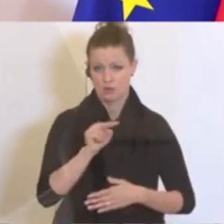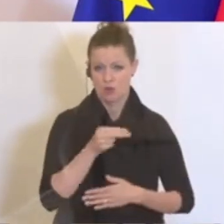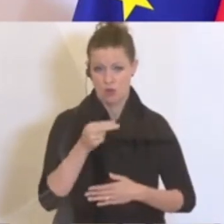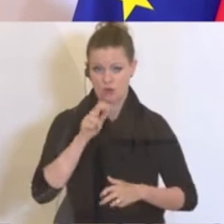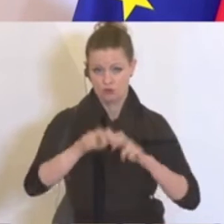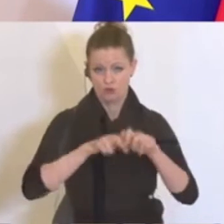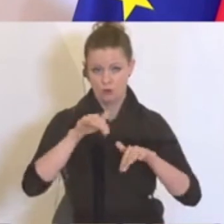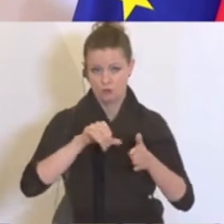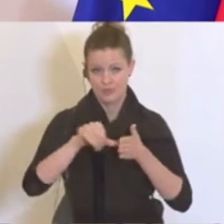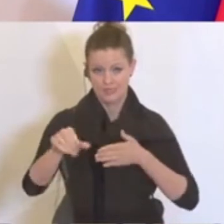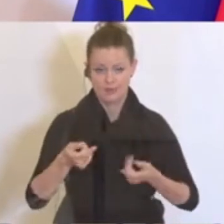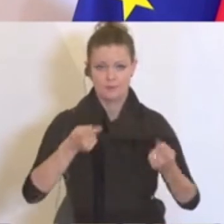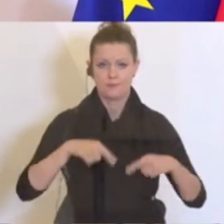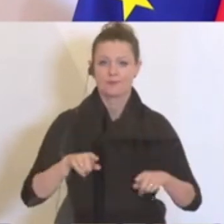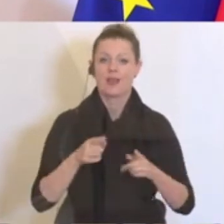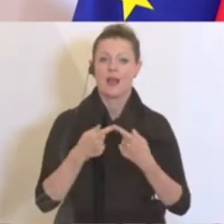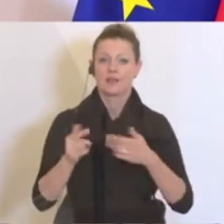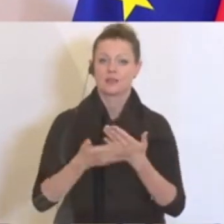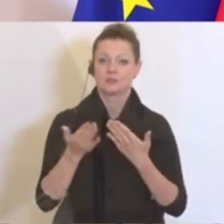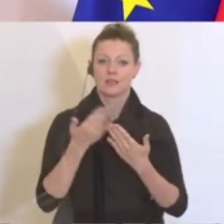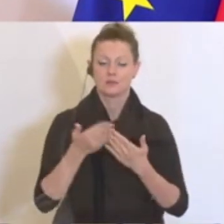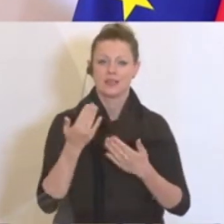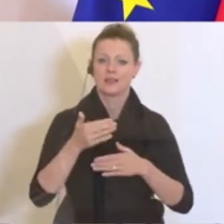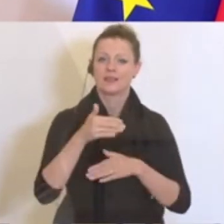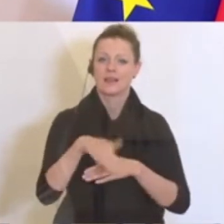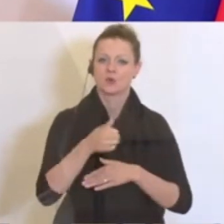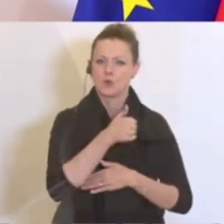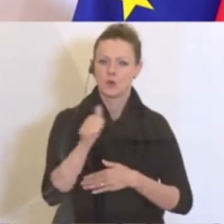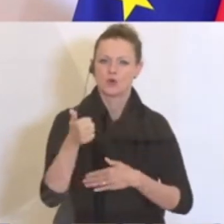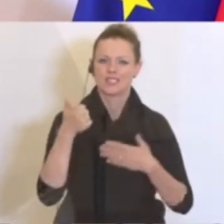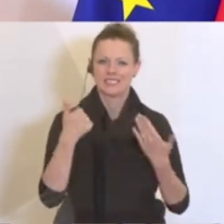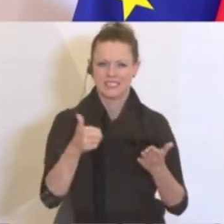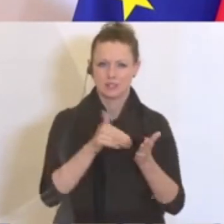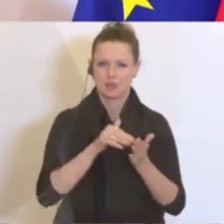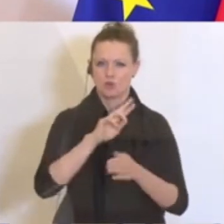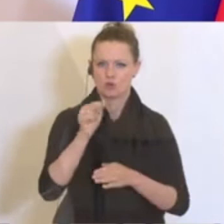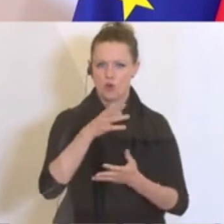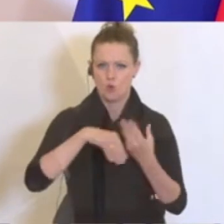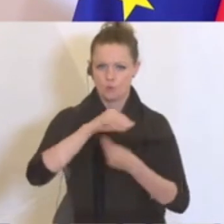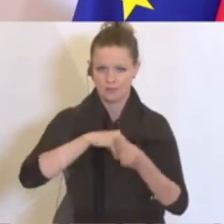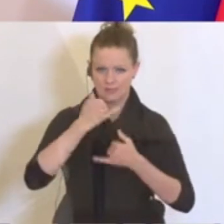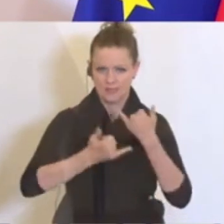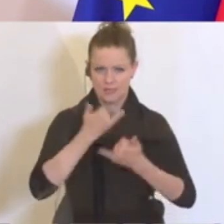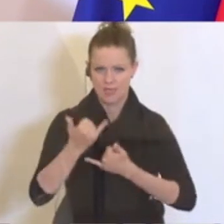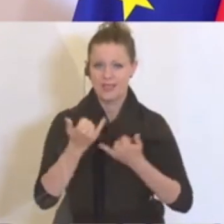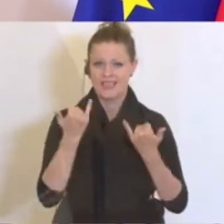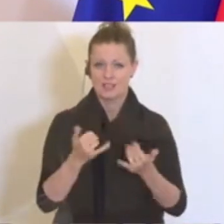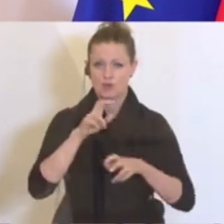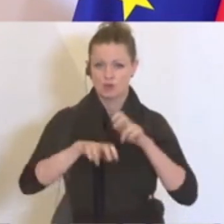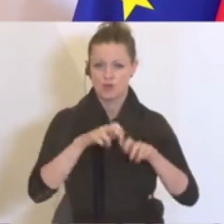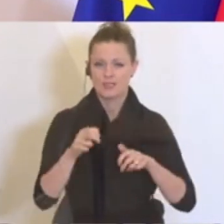Anderes Beispiel, ein Gasthaus mit 160.000 Euro Jahresumsatz zahlt derzeit Steuern von 6